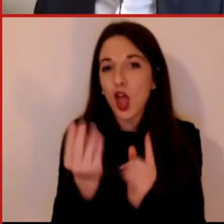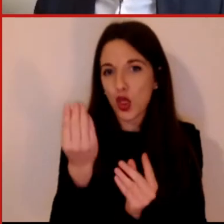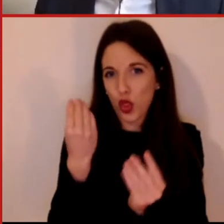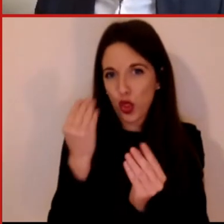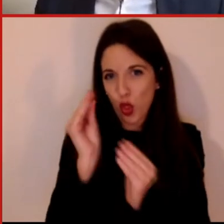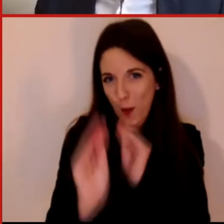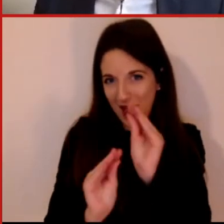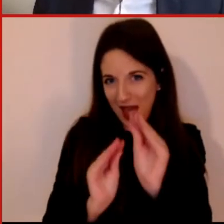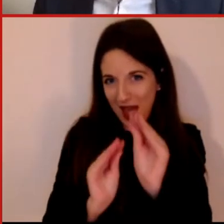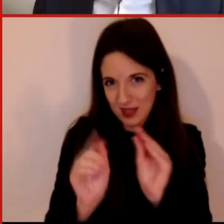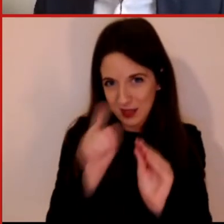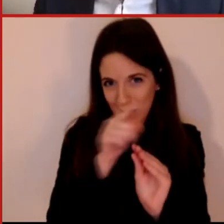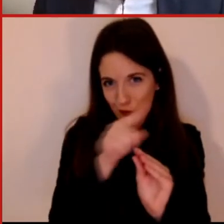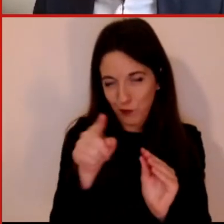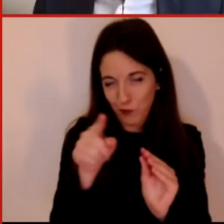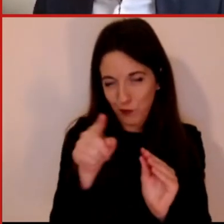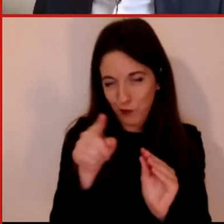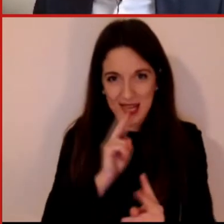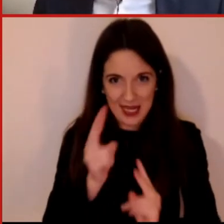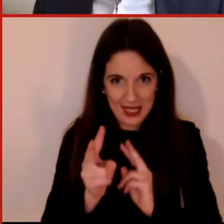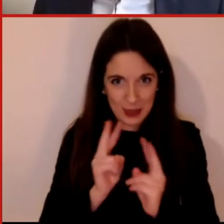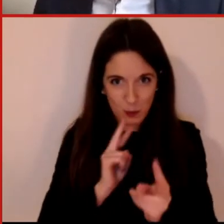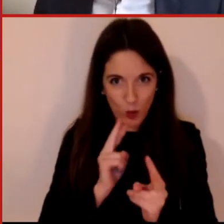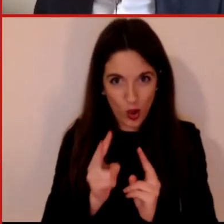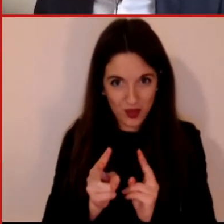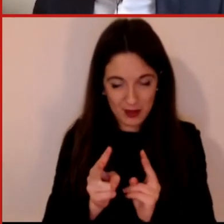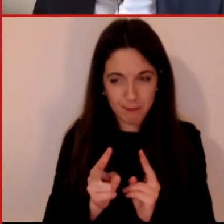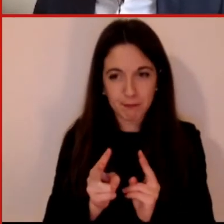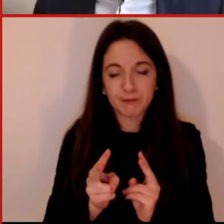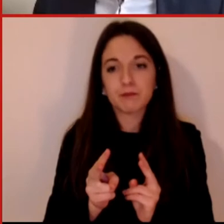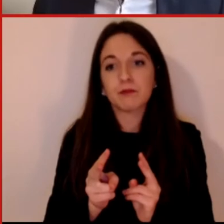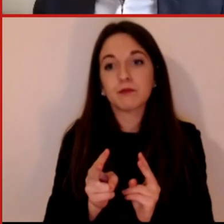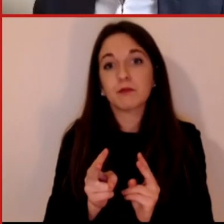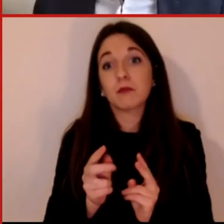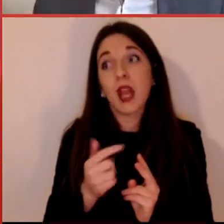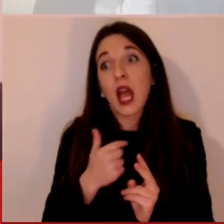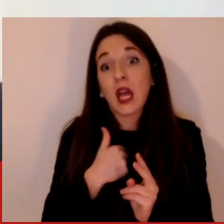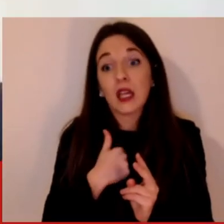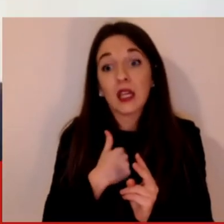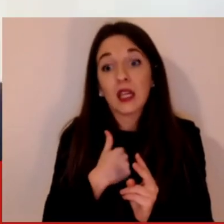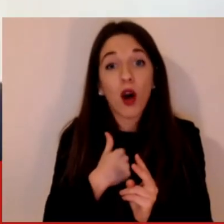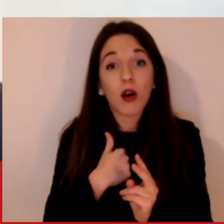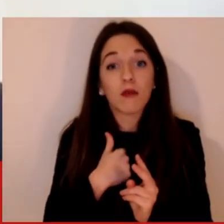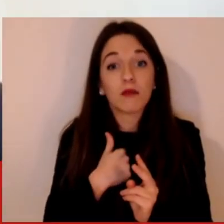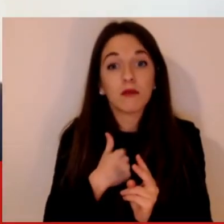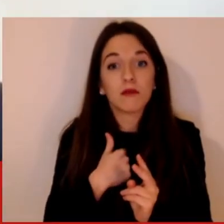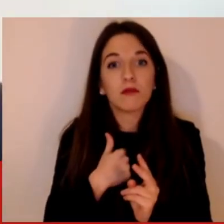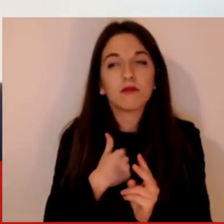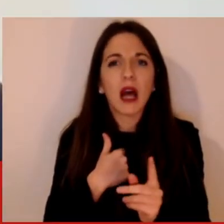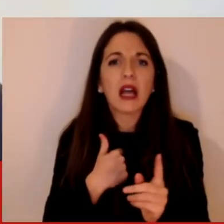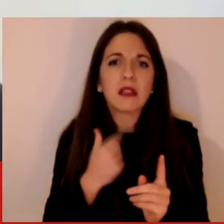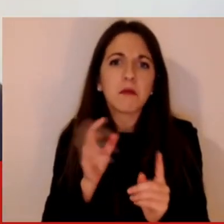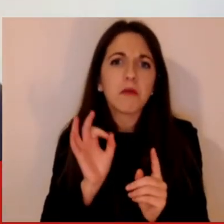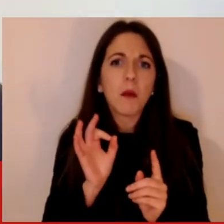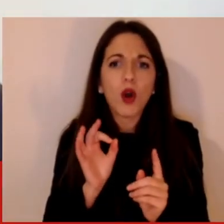parlarne durante e di prendere un po' il vostro input durante